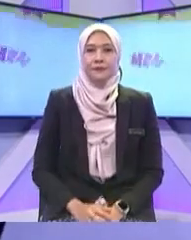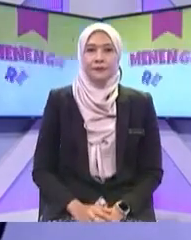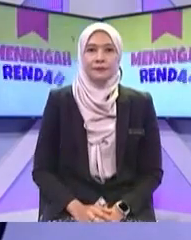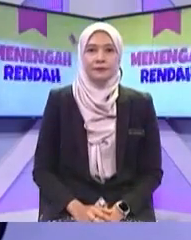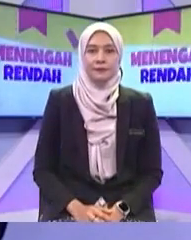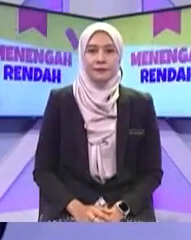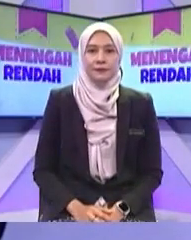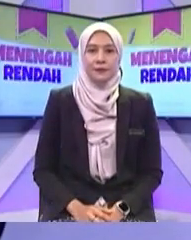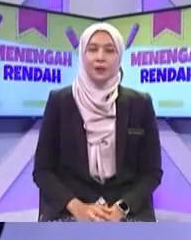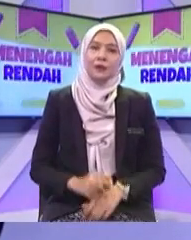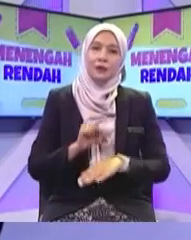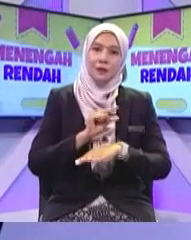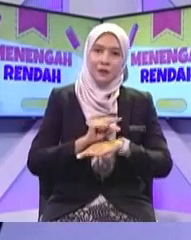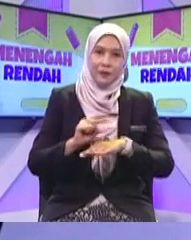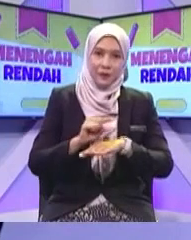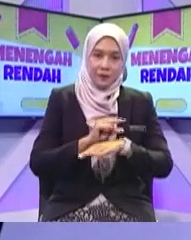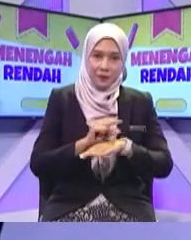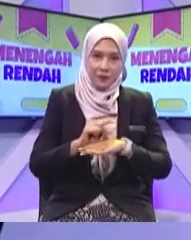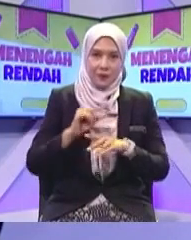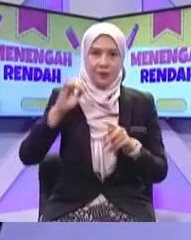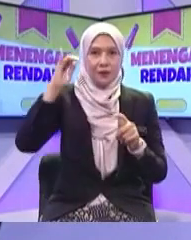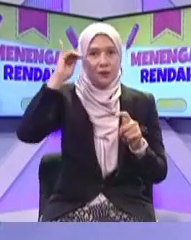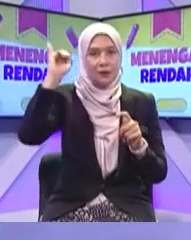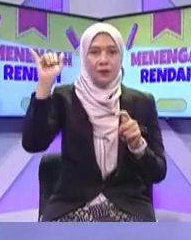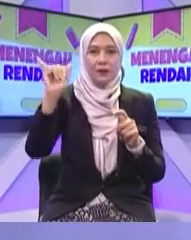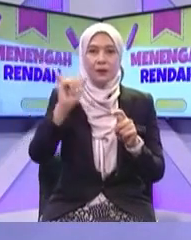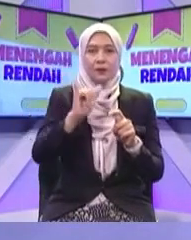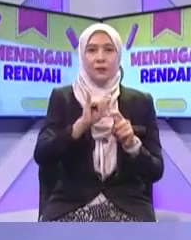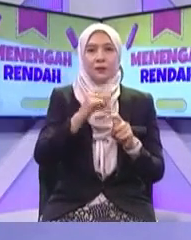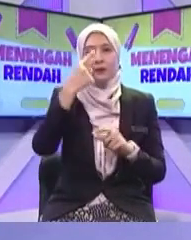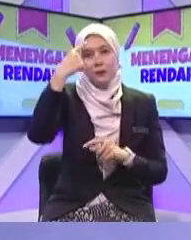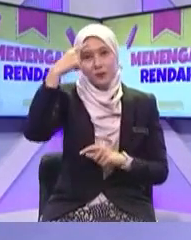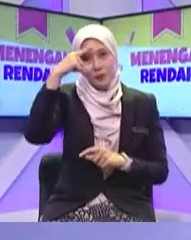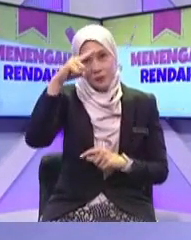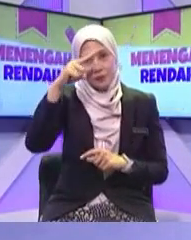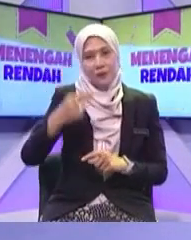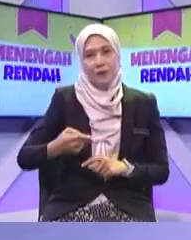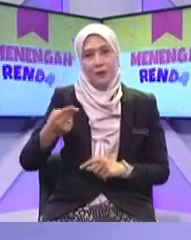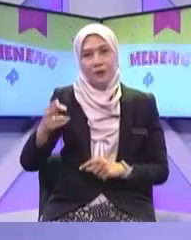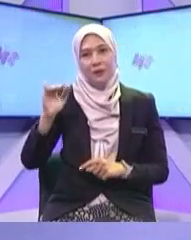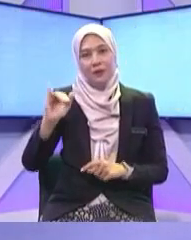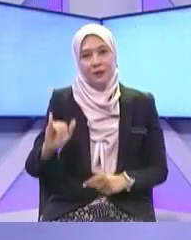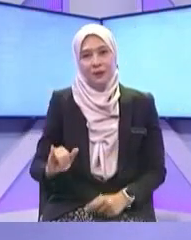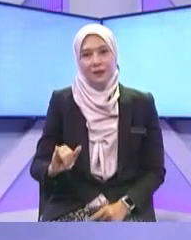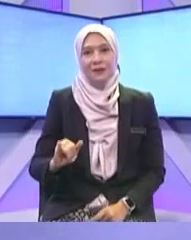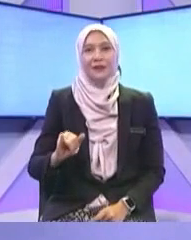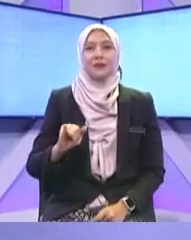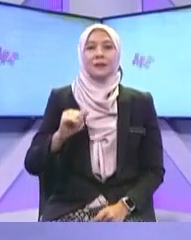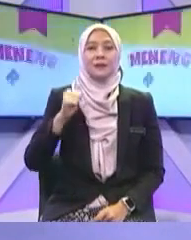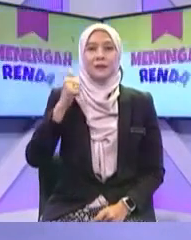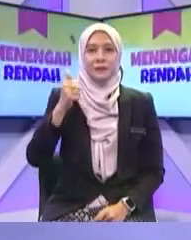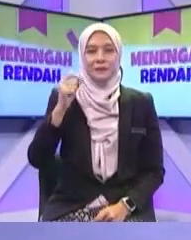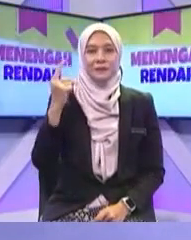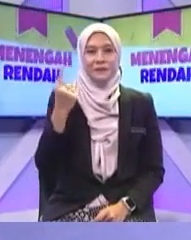gunakan kemudahan telekomunikasi untuk hal-hal yang bermanfaat sahaja jangan telefon kawan lama-lama